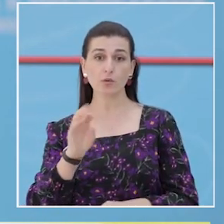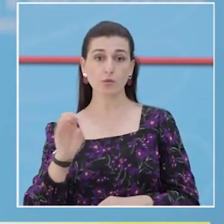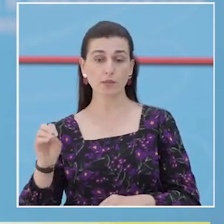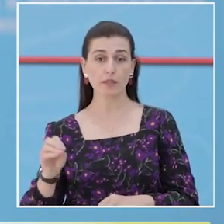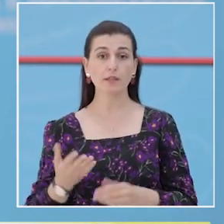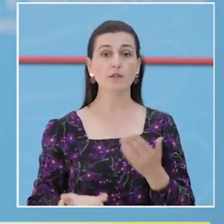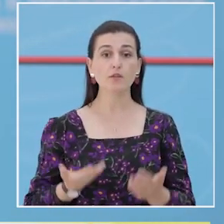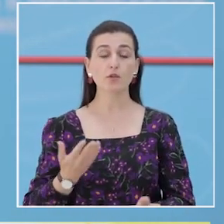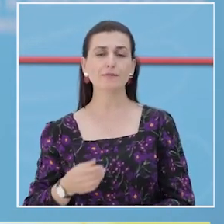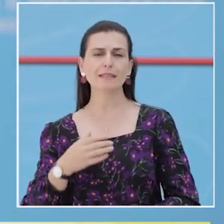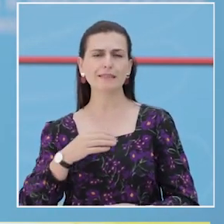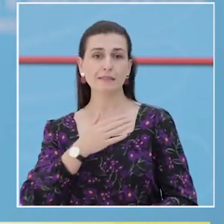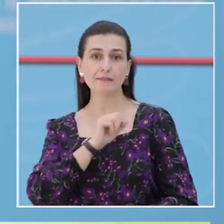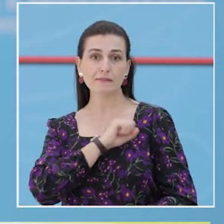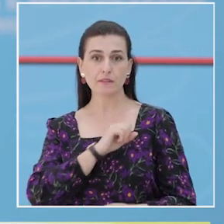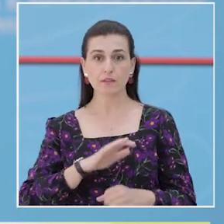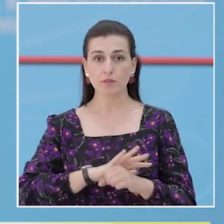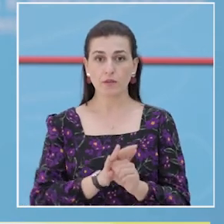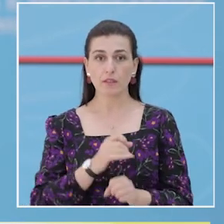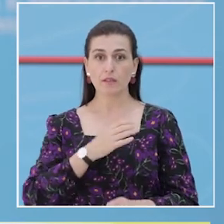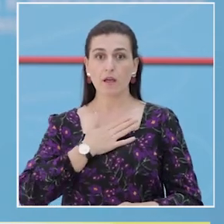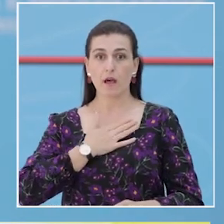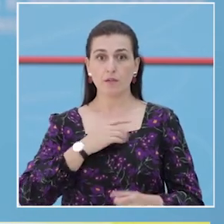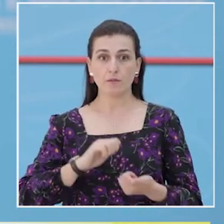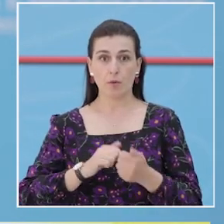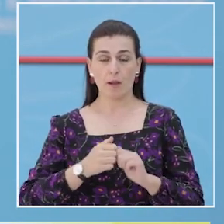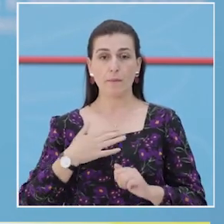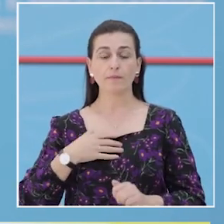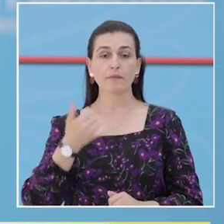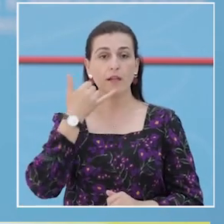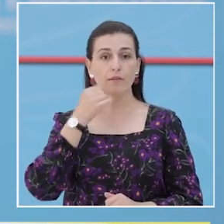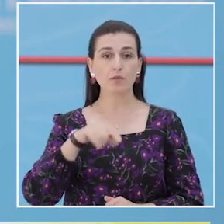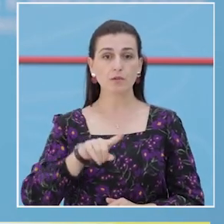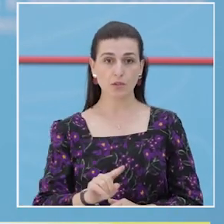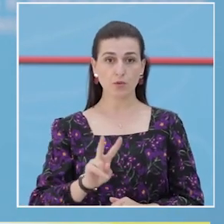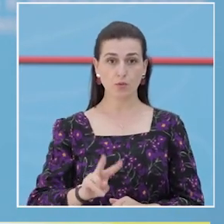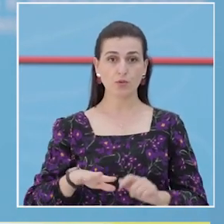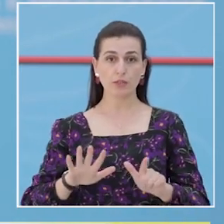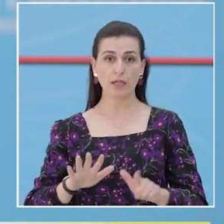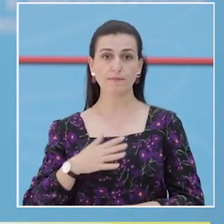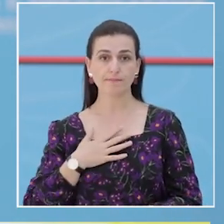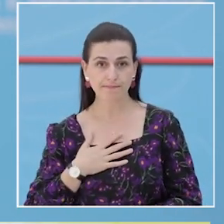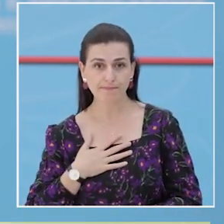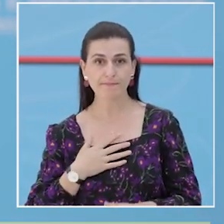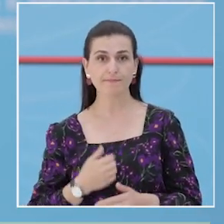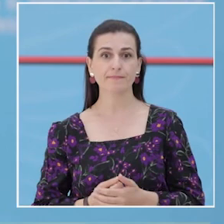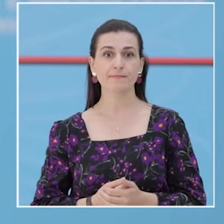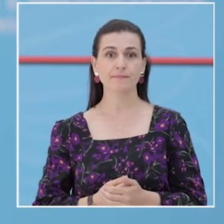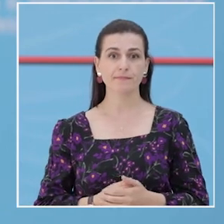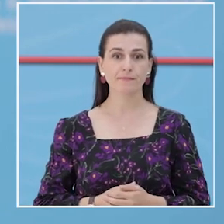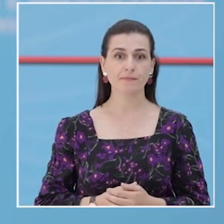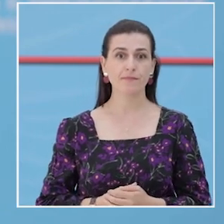Për shdo problem shëndetsor që ka lidhje me COVID-19, ju lutëm telefononi në urgencës 127. Falemderit.